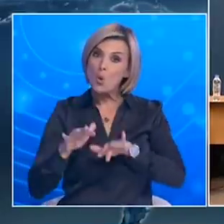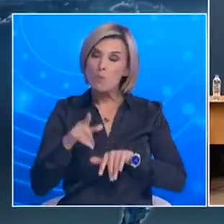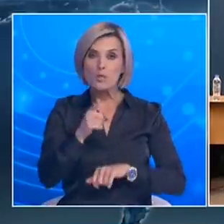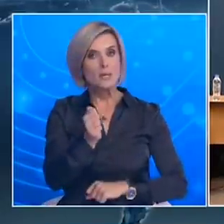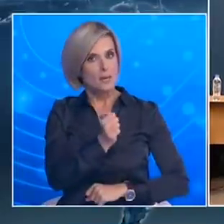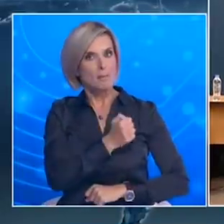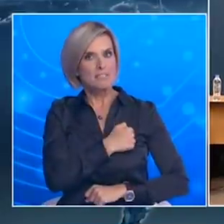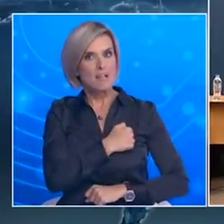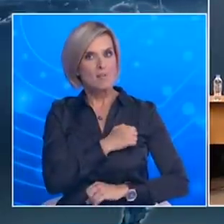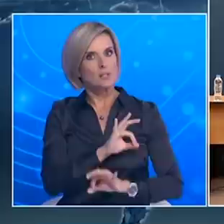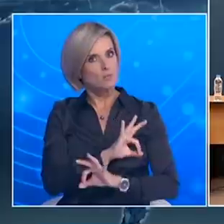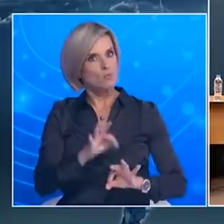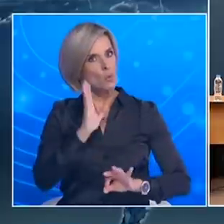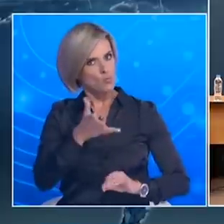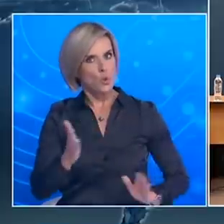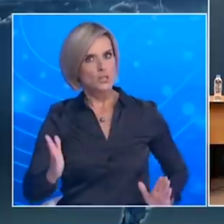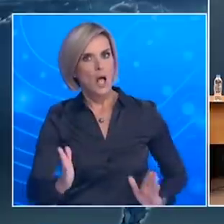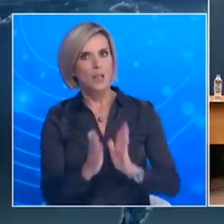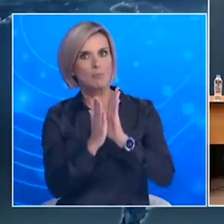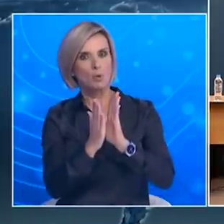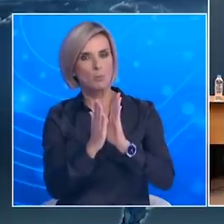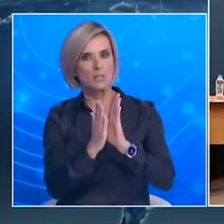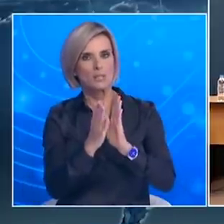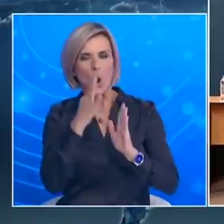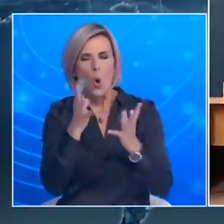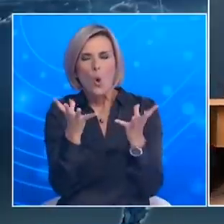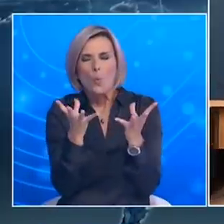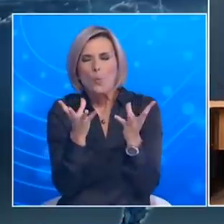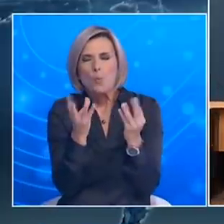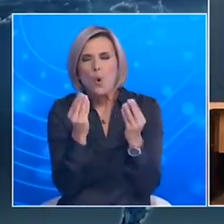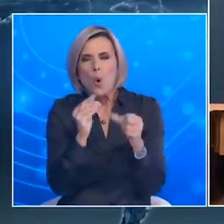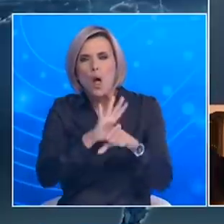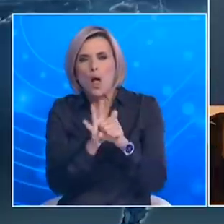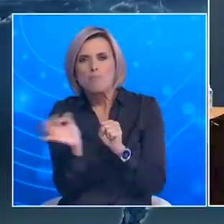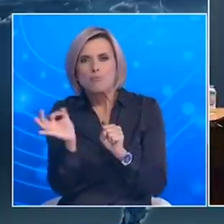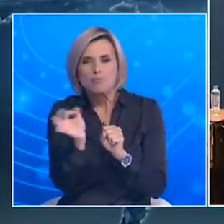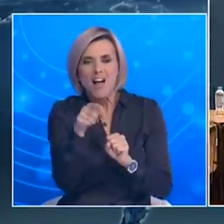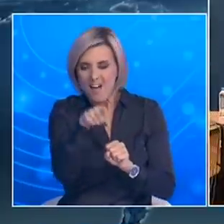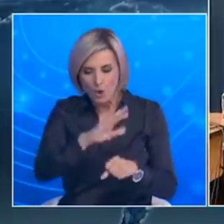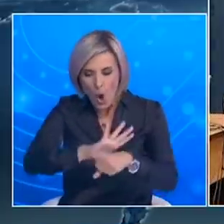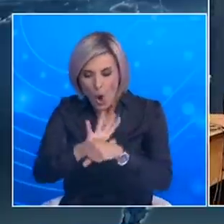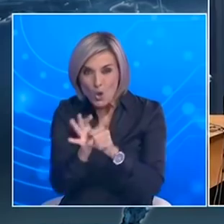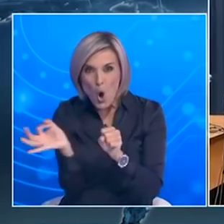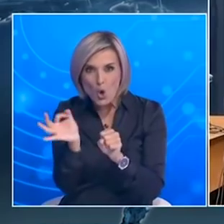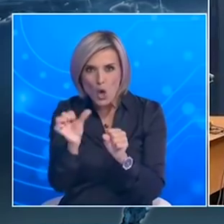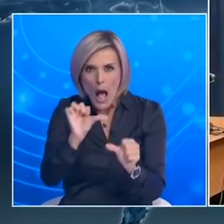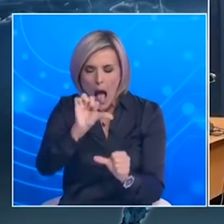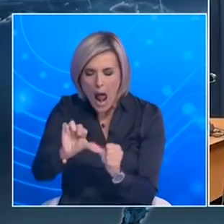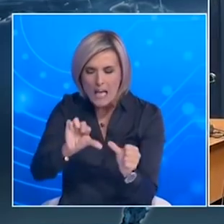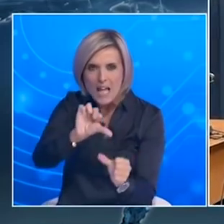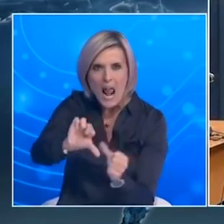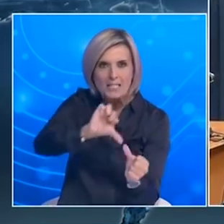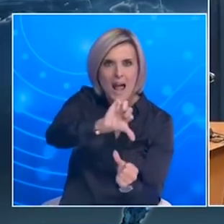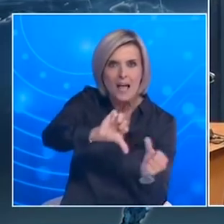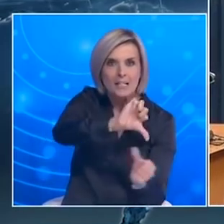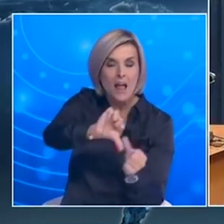πολλαπλά κρούσματα γρήπης και κοροναϊού Κοροναϊός ξέρετε ότι μεταλλάσσεται και δεν ξέρουμε και χρονικά πότε θα κάνει τον